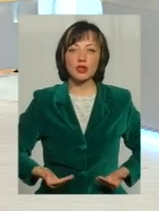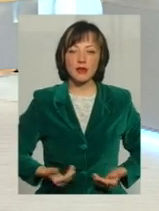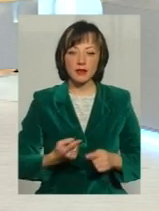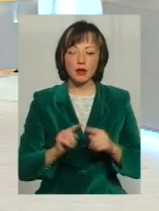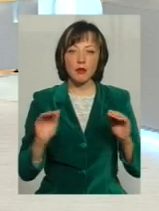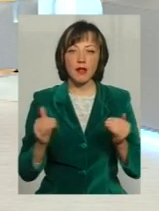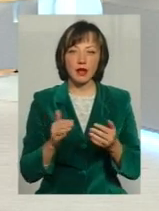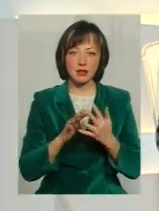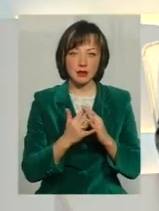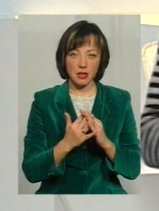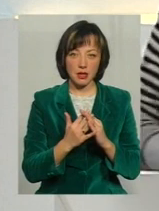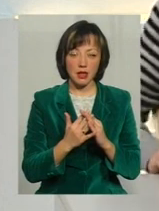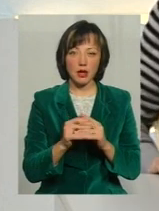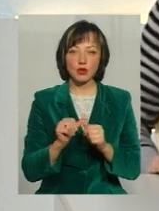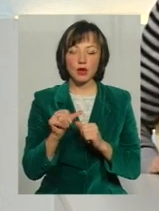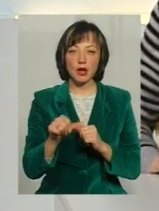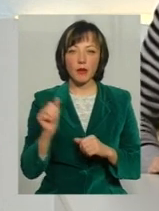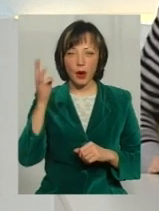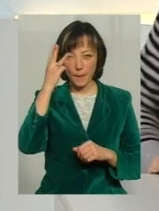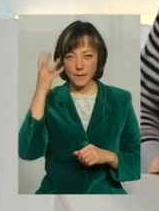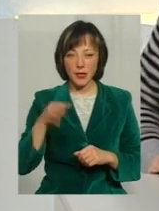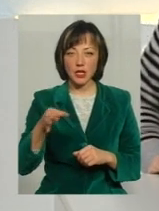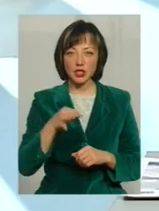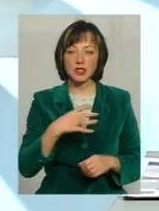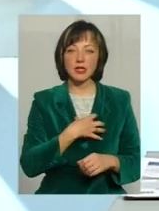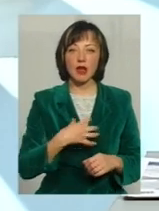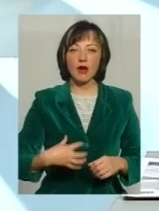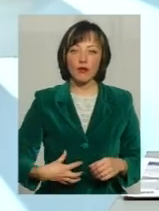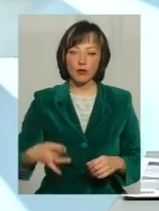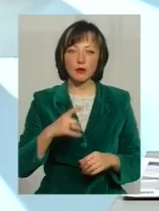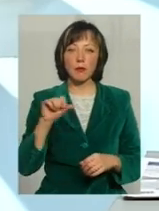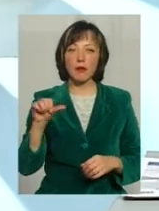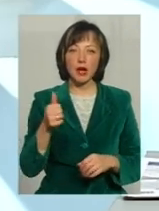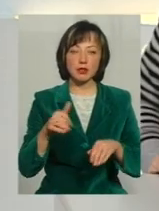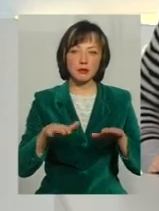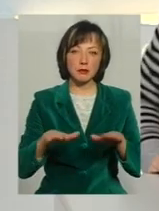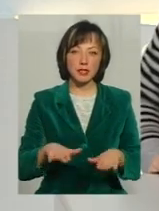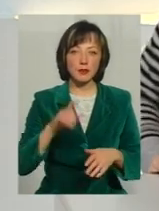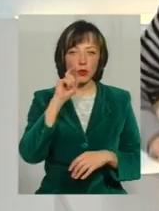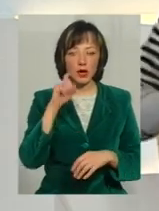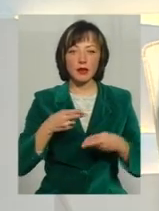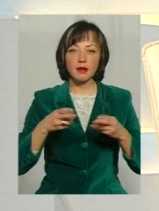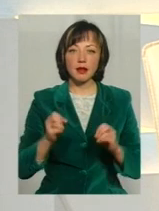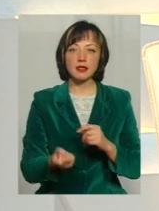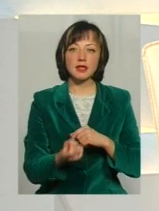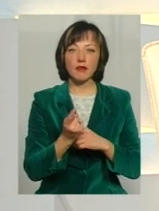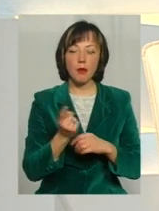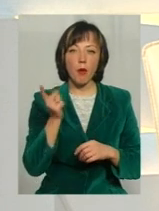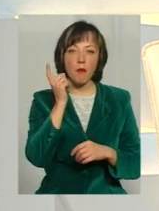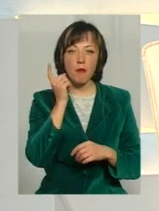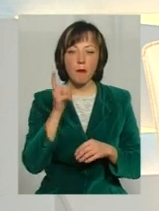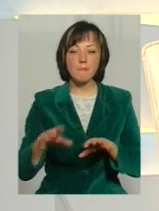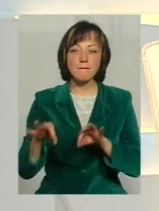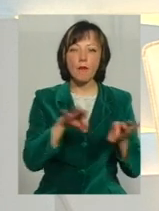невеличких селах Зокрема, саме Хмельниччина і Славутчина стала першим місцем в Україні, де з'явився мобільний ЦНАП